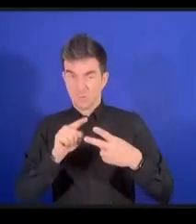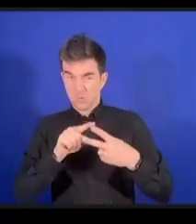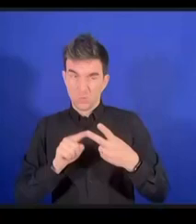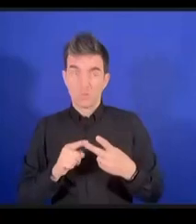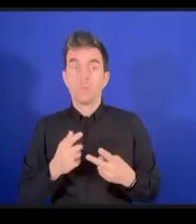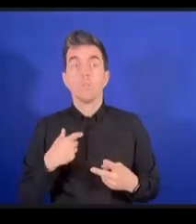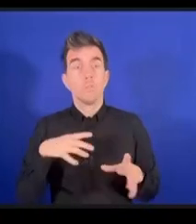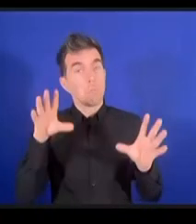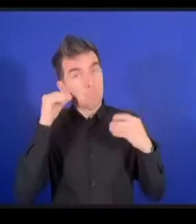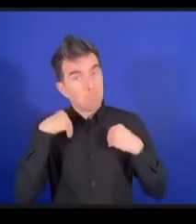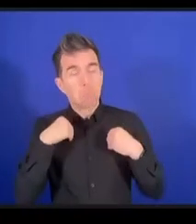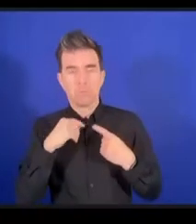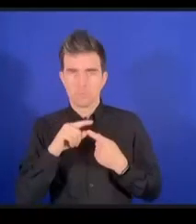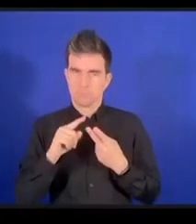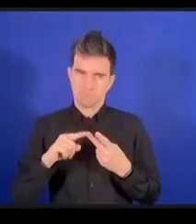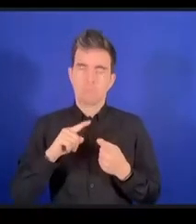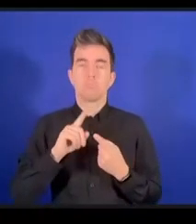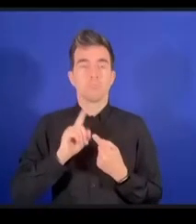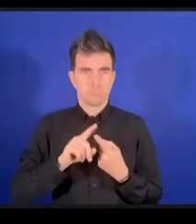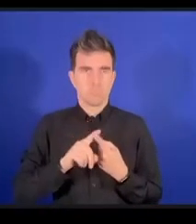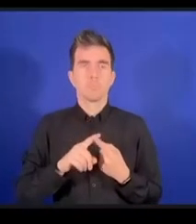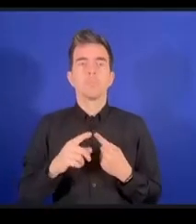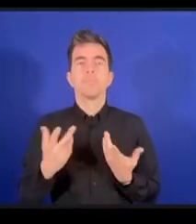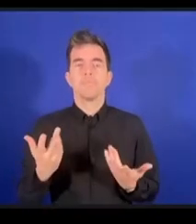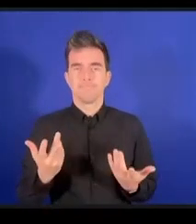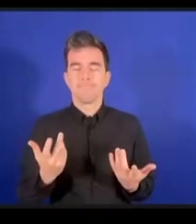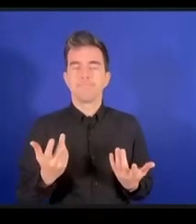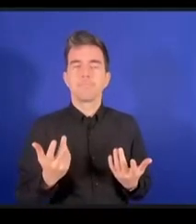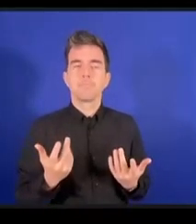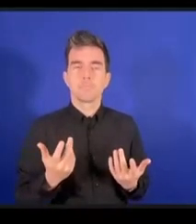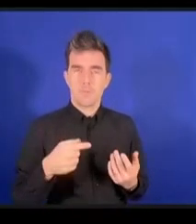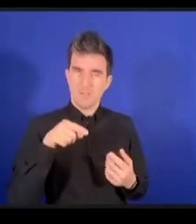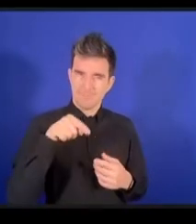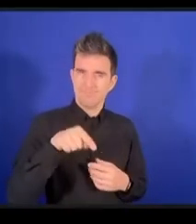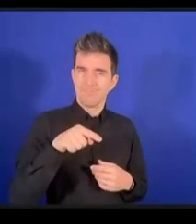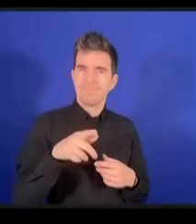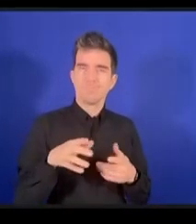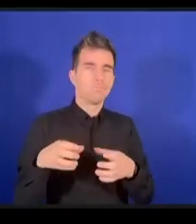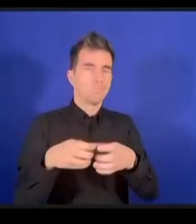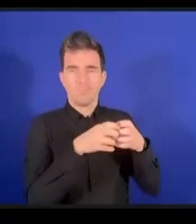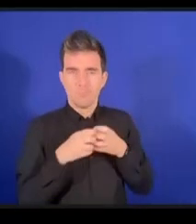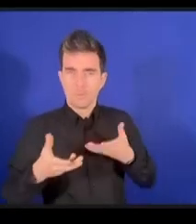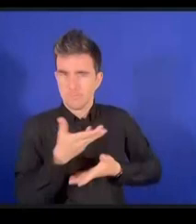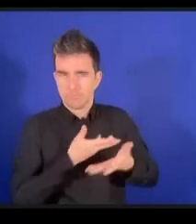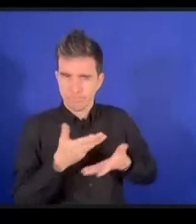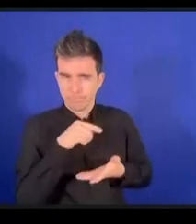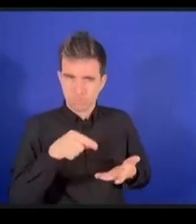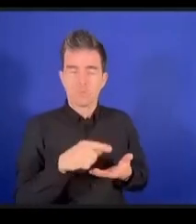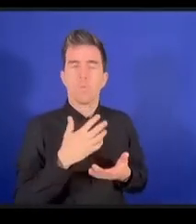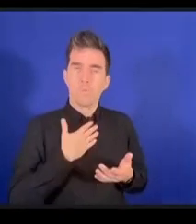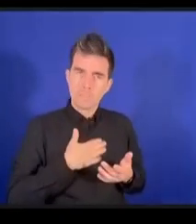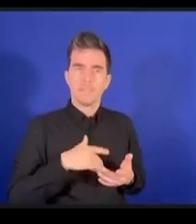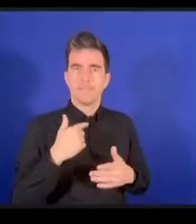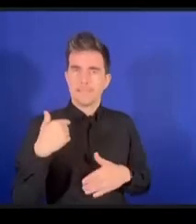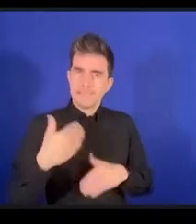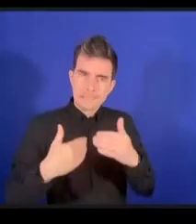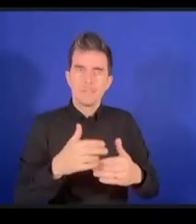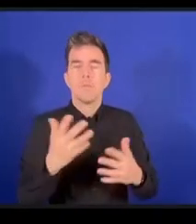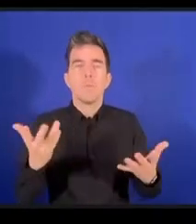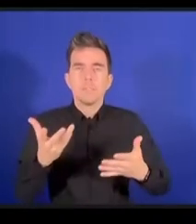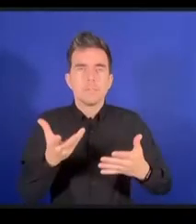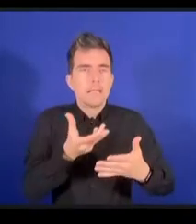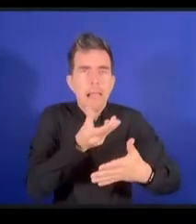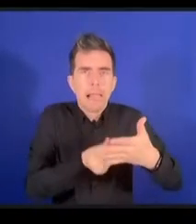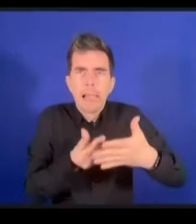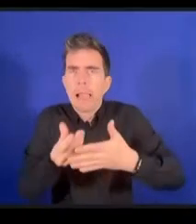les coalitions dynamiques sont ici pour faire face aux lacunes entre les promesses de l'internet et